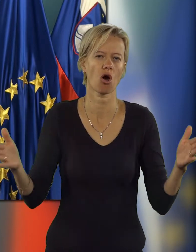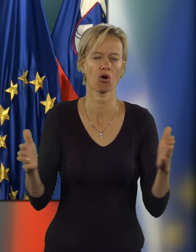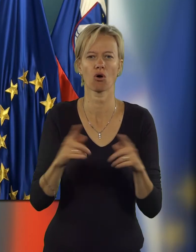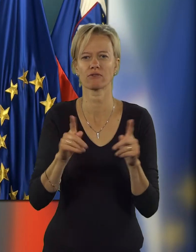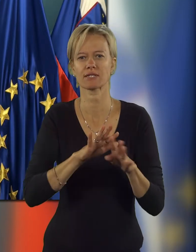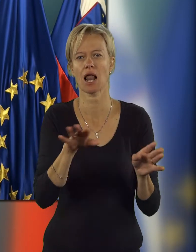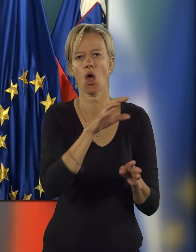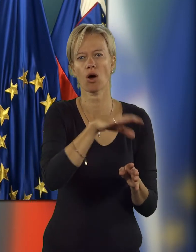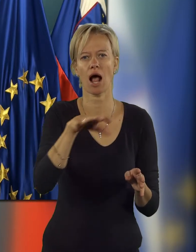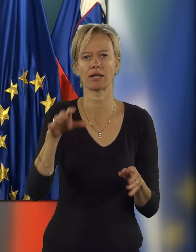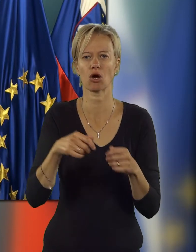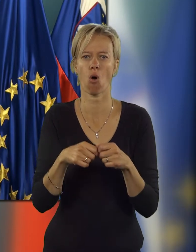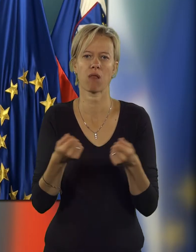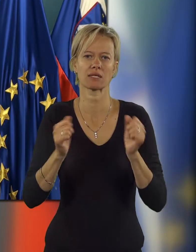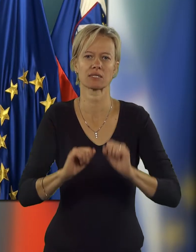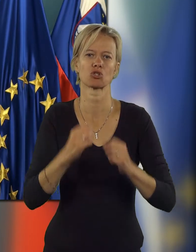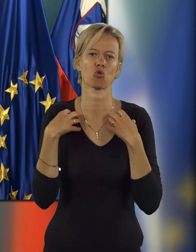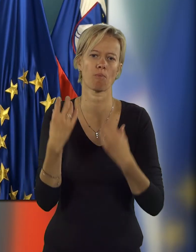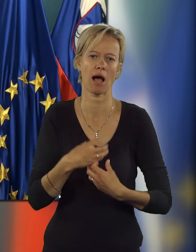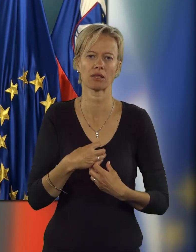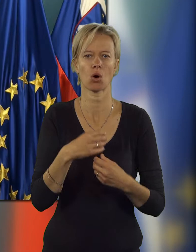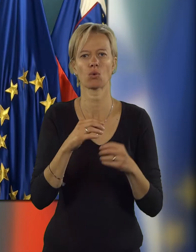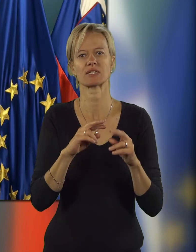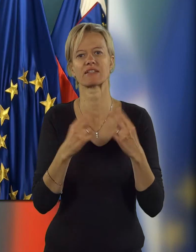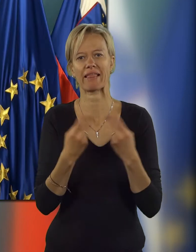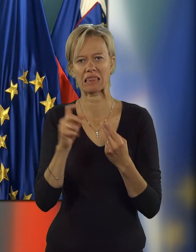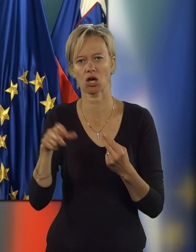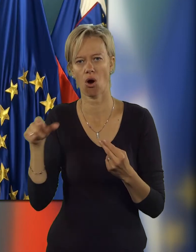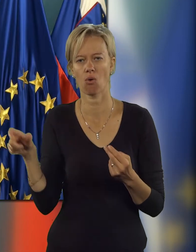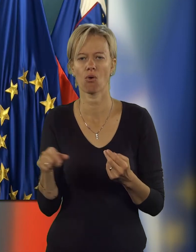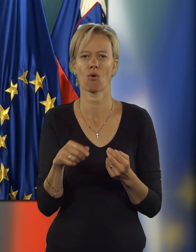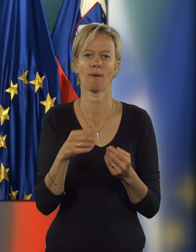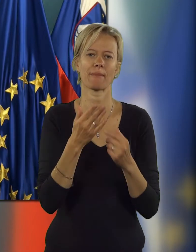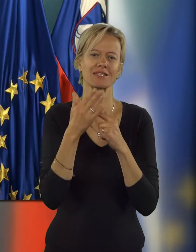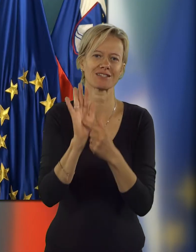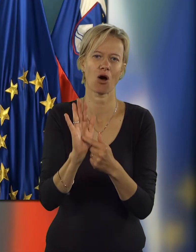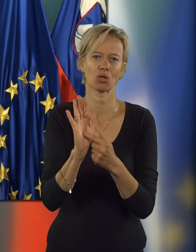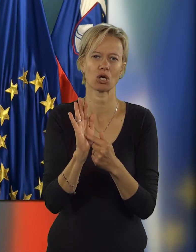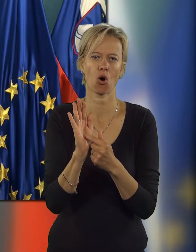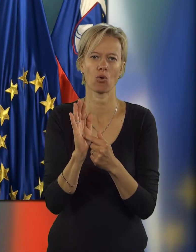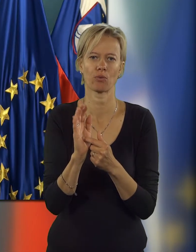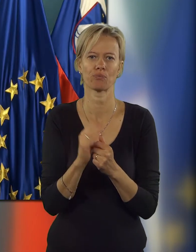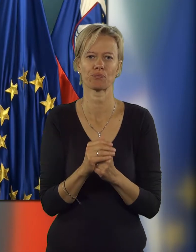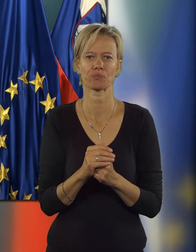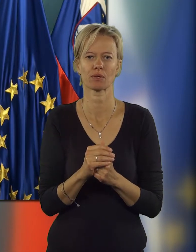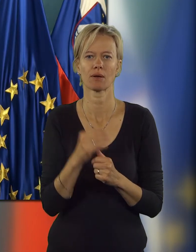vseh lokalnih oblasti, če tako rečem županov, svetnikov, potem predstavnikov